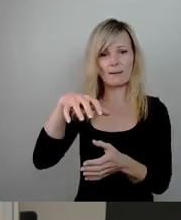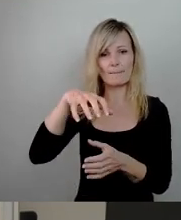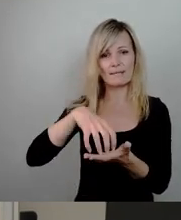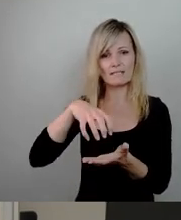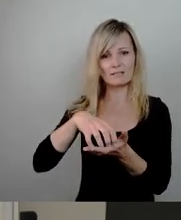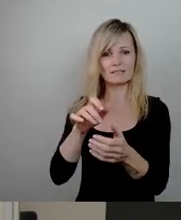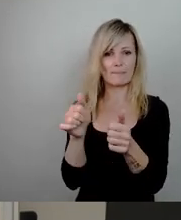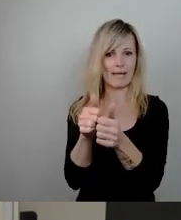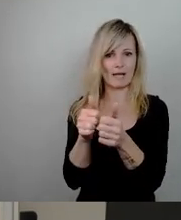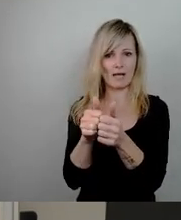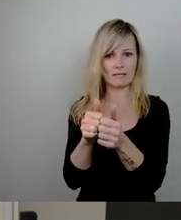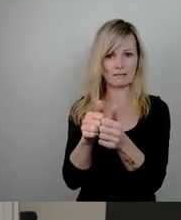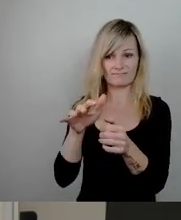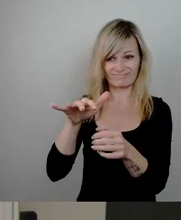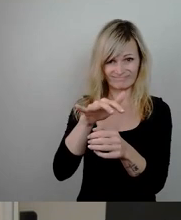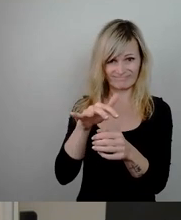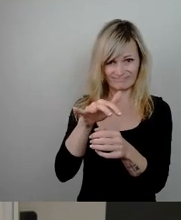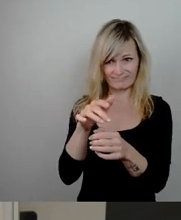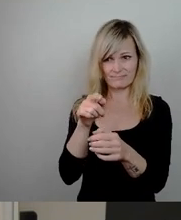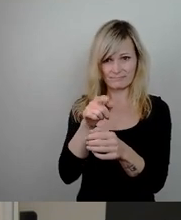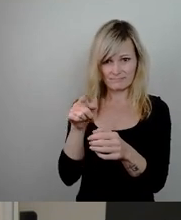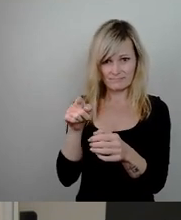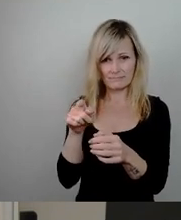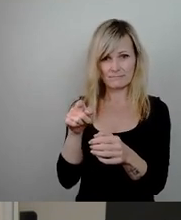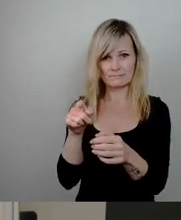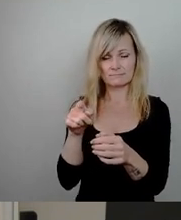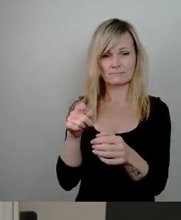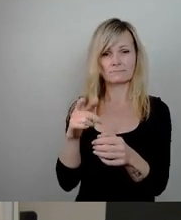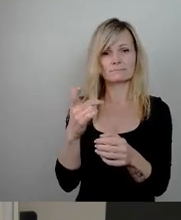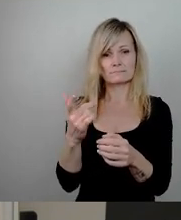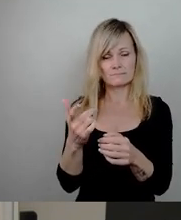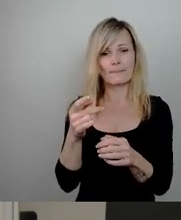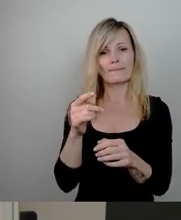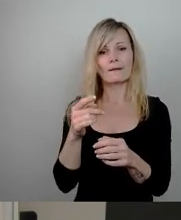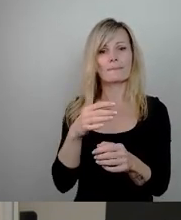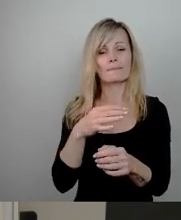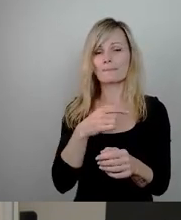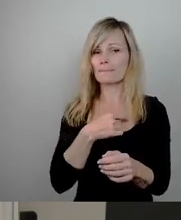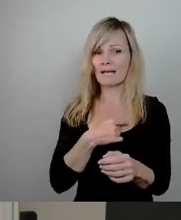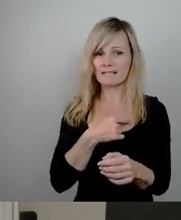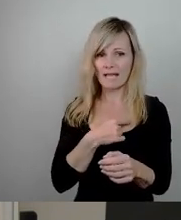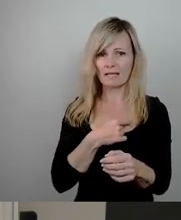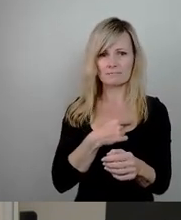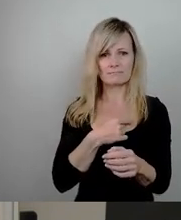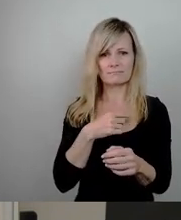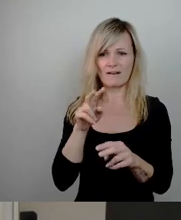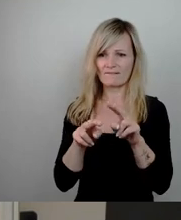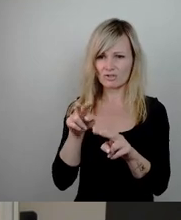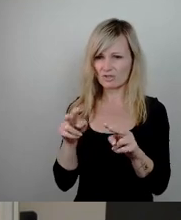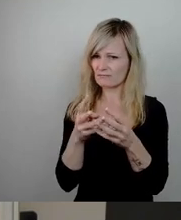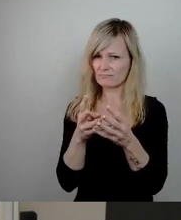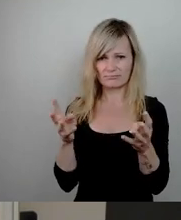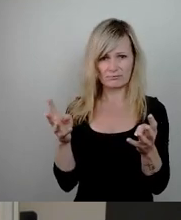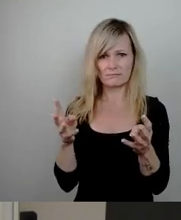Stadtbezirksbeiräte über die Grenzen der verschiedenen Parteien hinweg mit sehr deutlichem Votum für